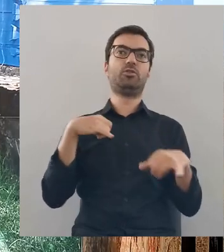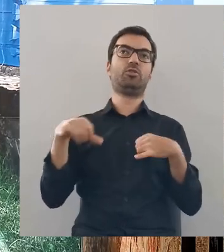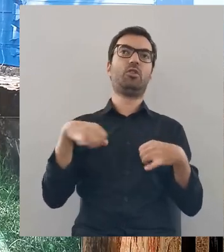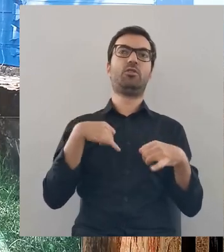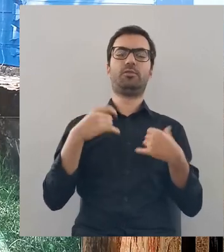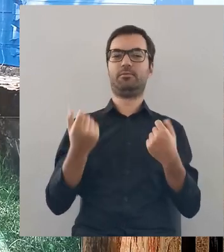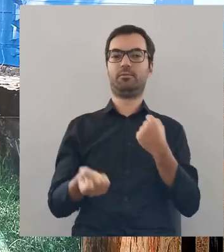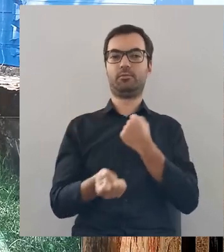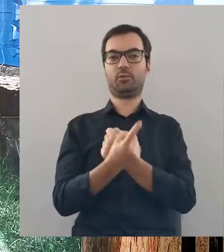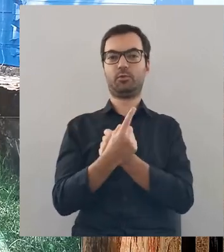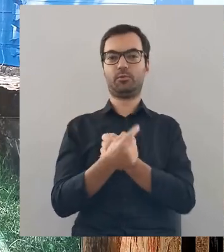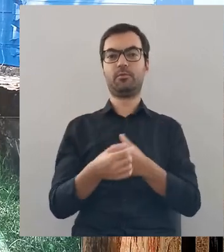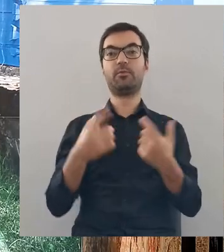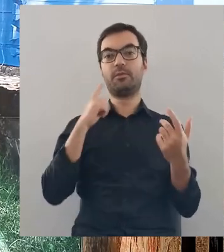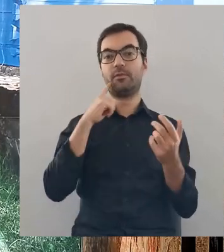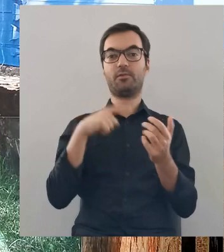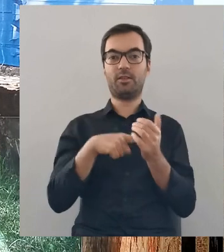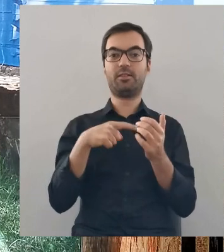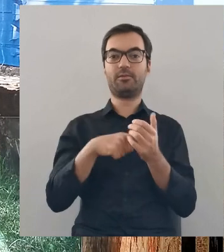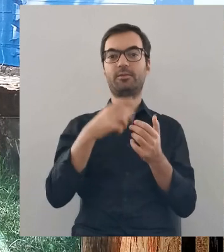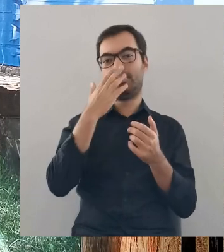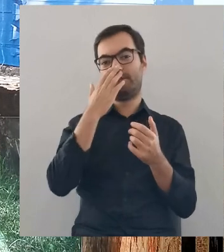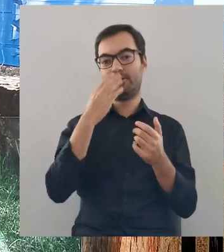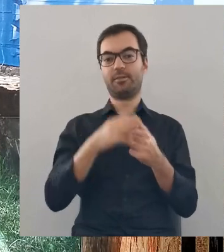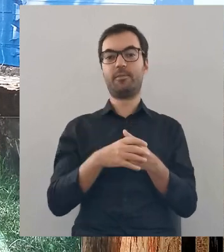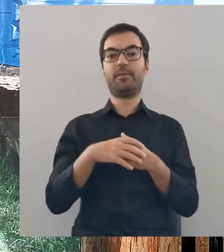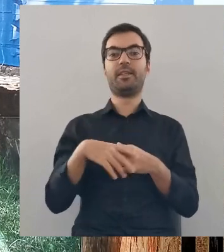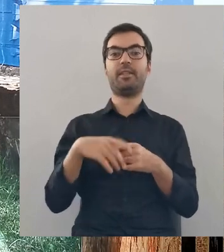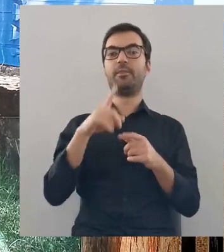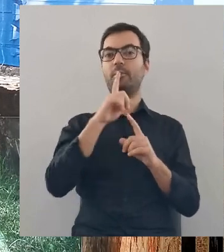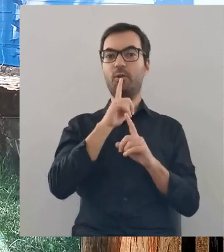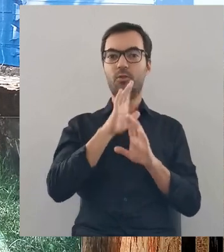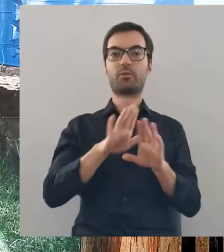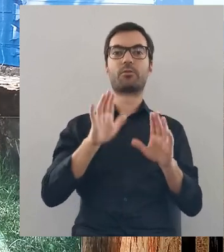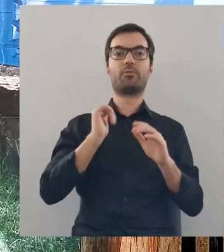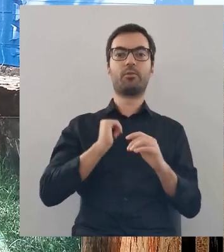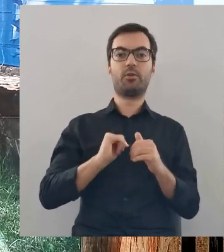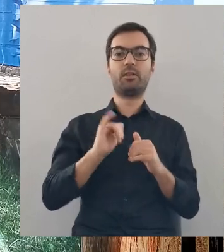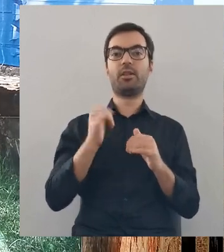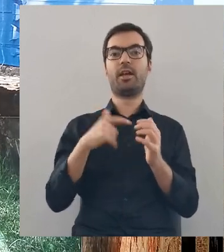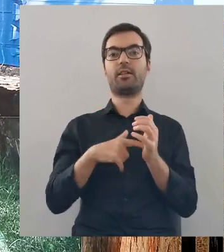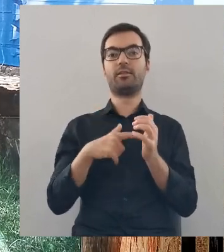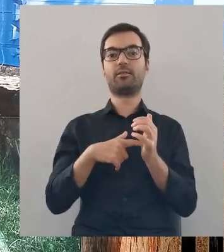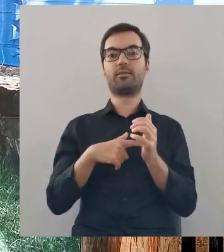Podlasiu. No więc właśnie tak to było. Cichcem, Milczkiem, kiedy